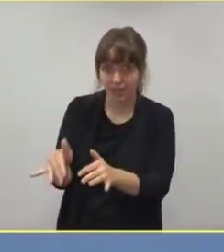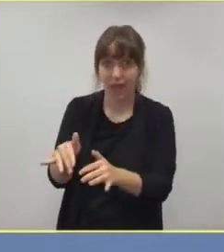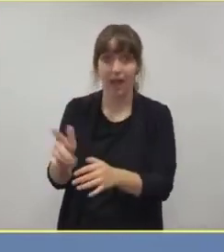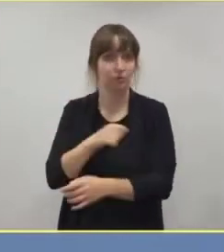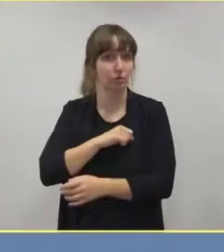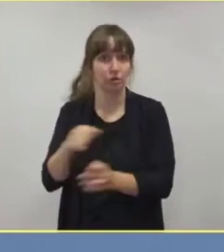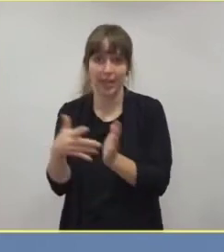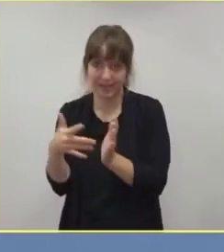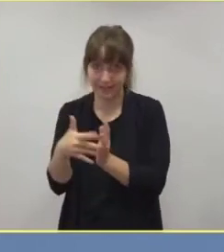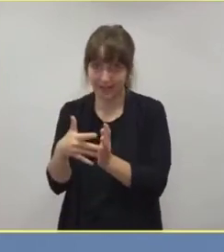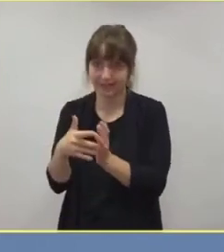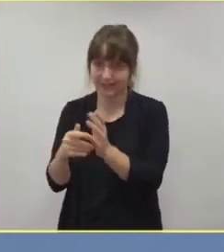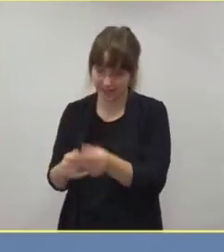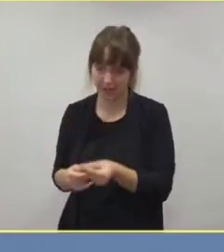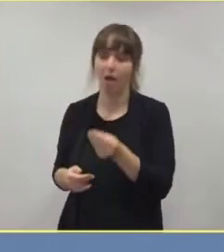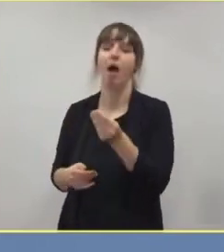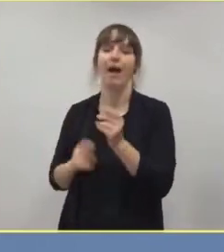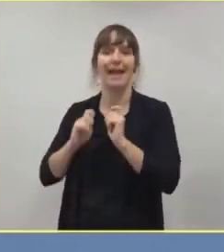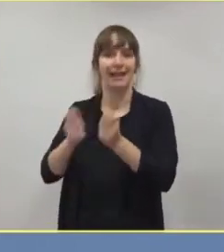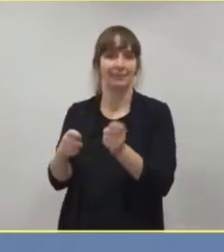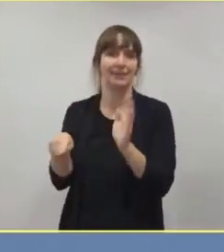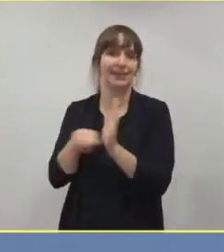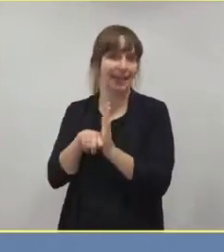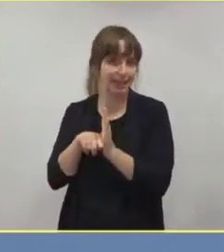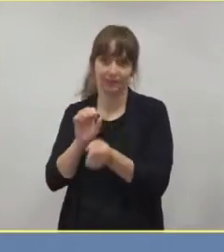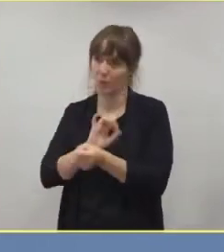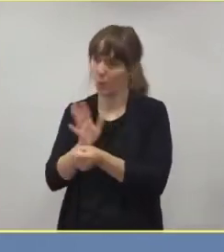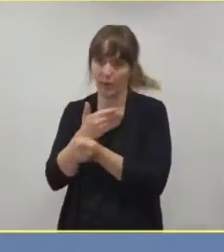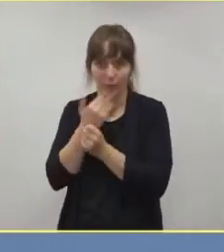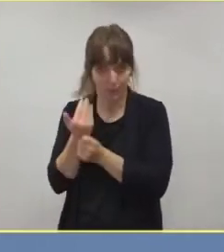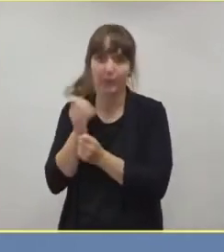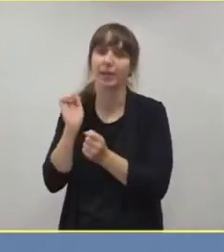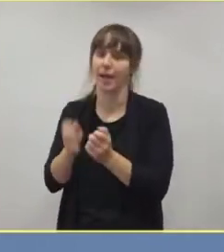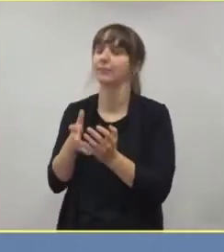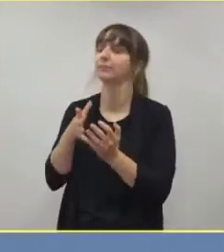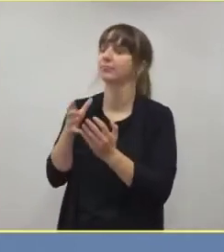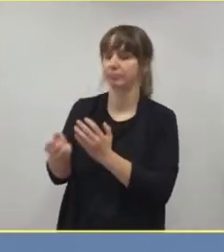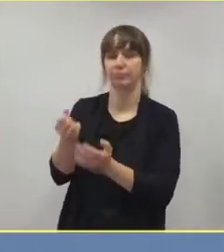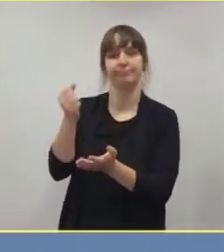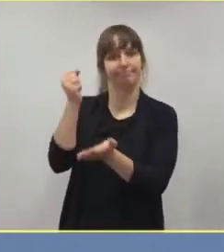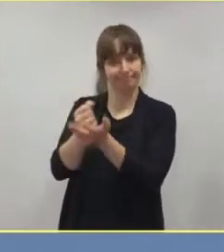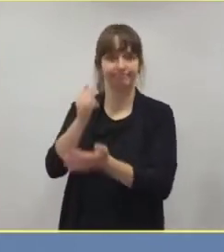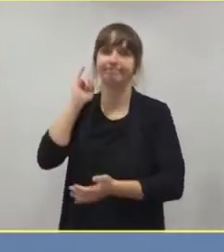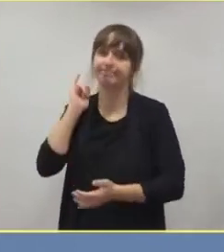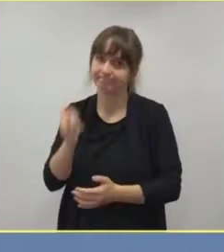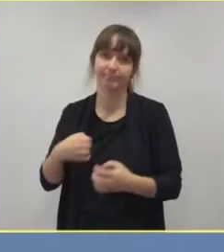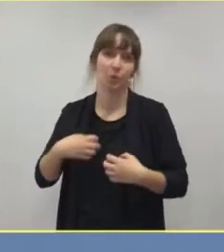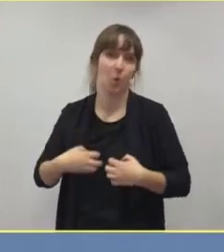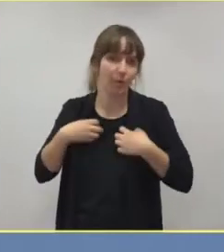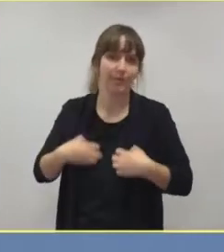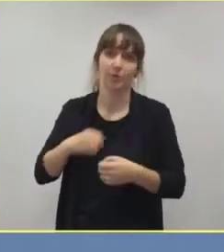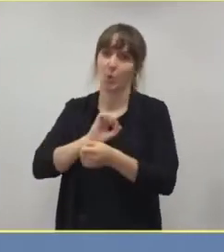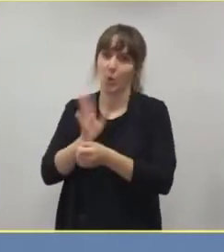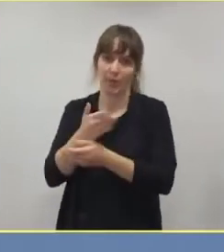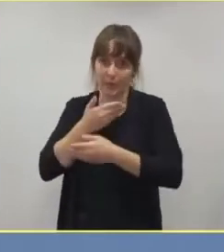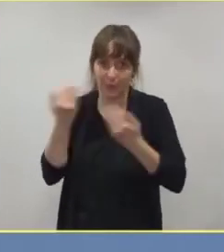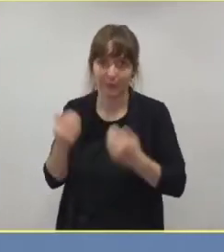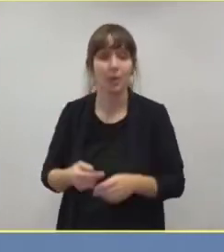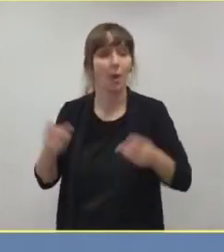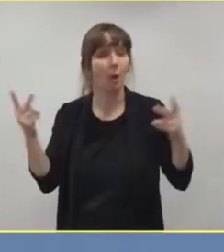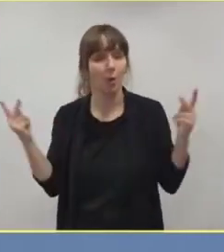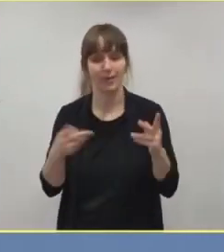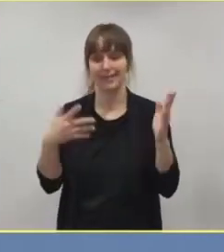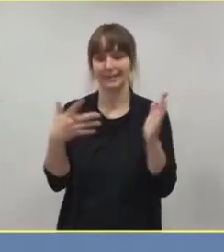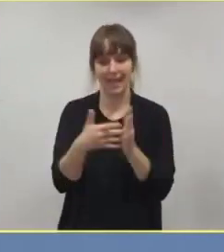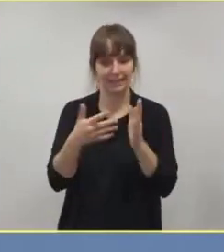negativ, dann kann man sagen, der Patient hat kein Corona, hat kein Covid. Und oder er ist positiv, dann